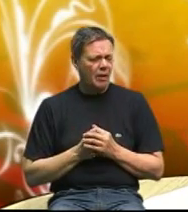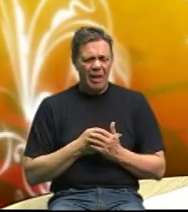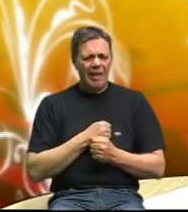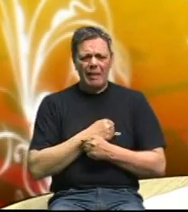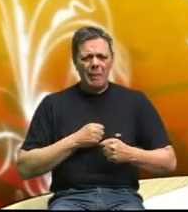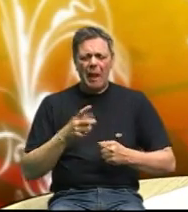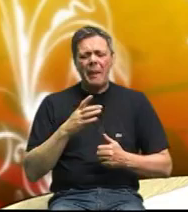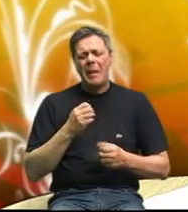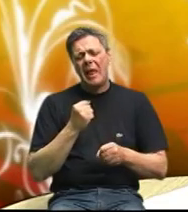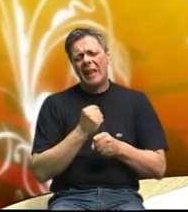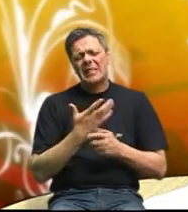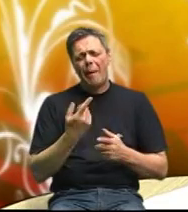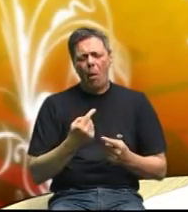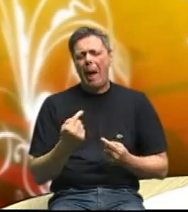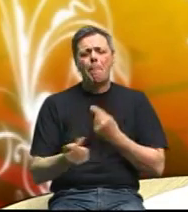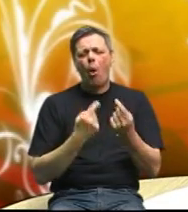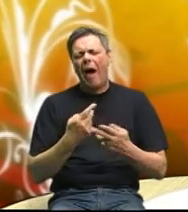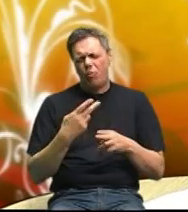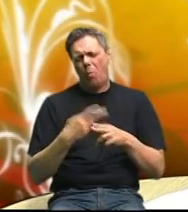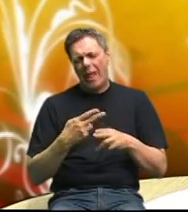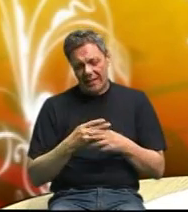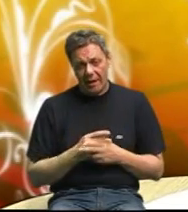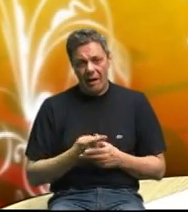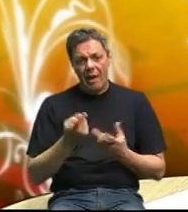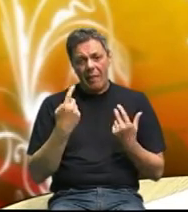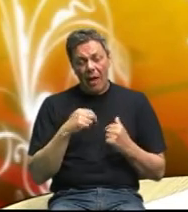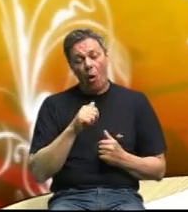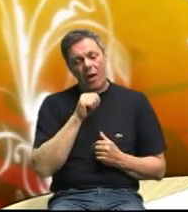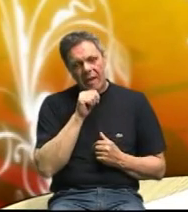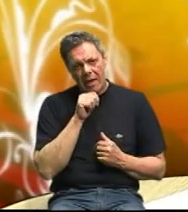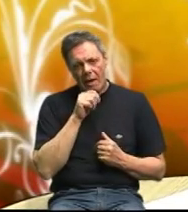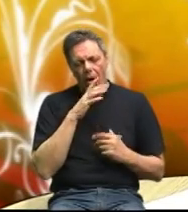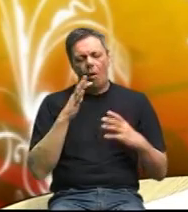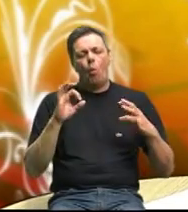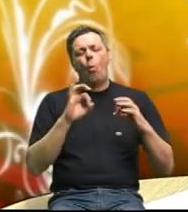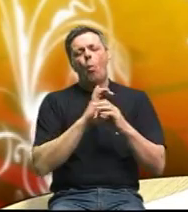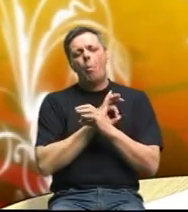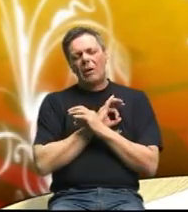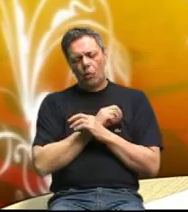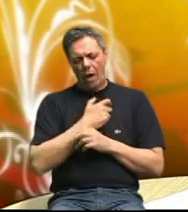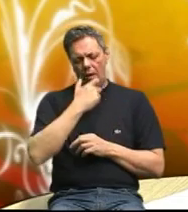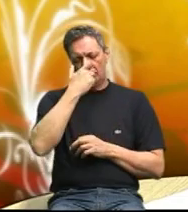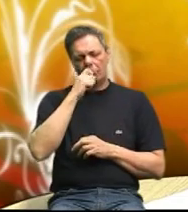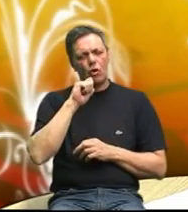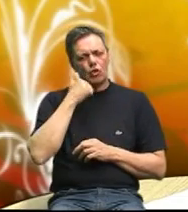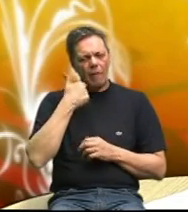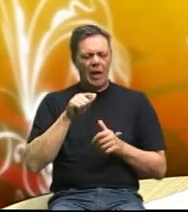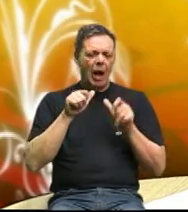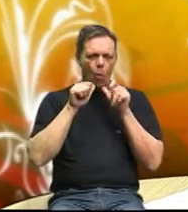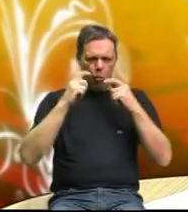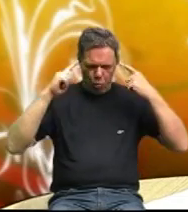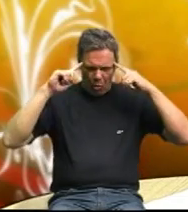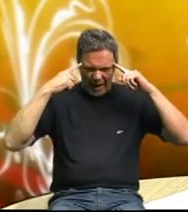diole samo na pojavu organskih nekih boleština nego čak i umrtljuje čoveka i mi sa onim